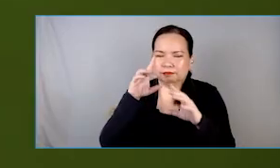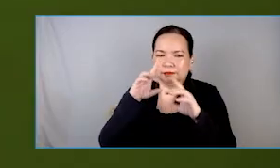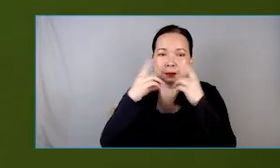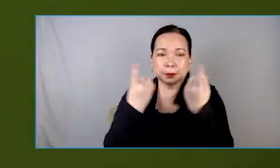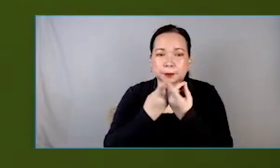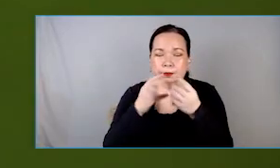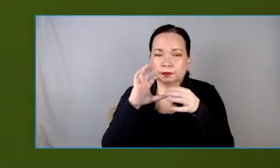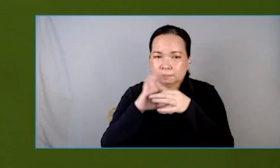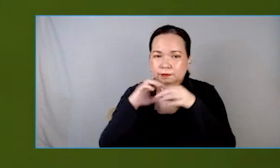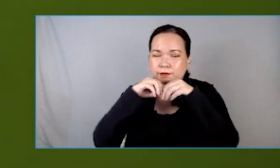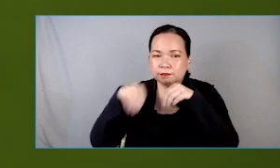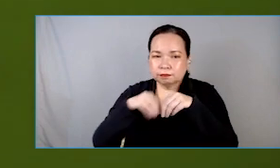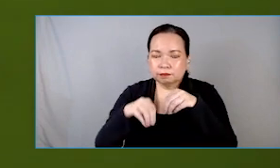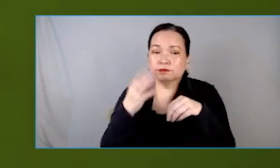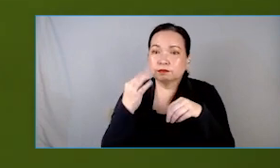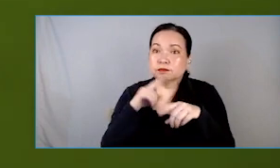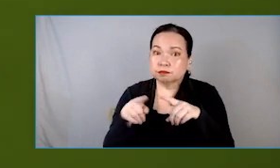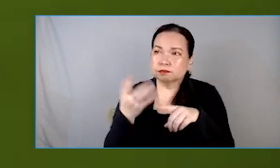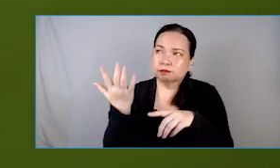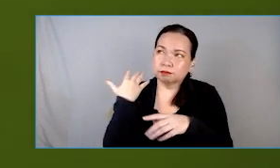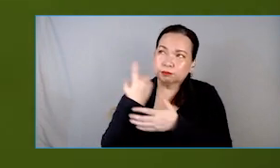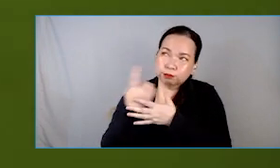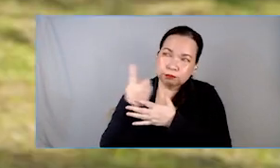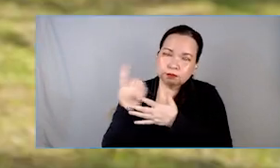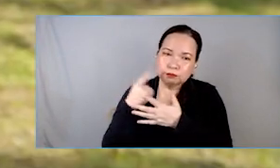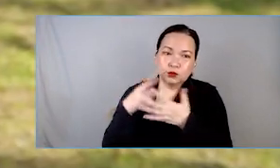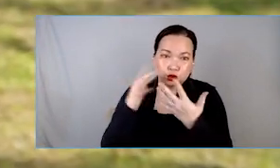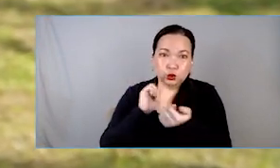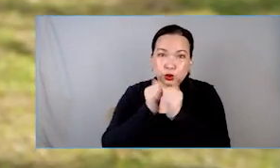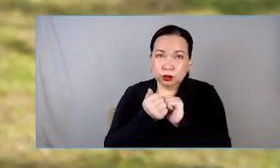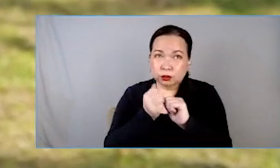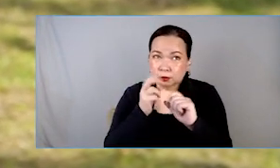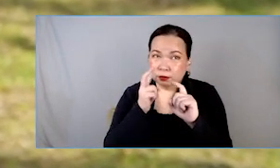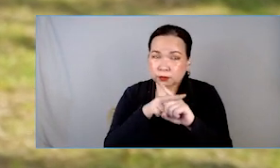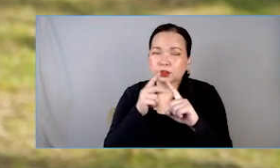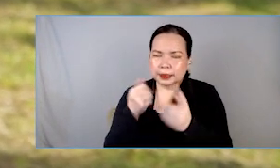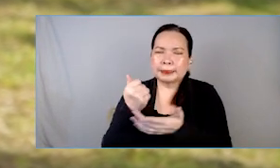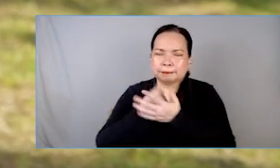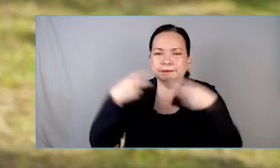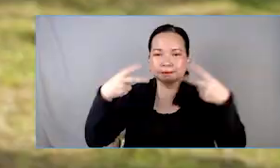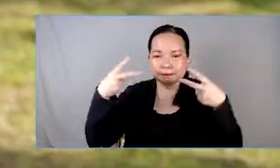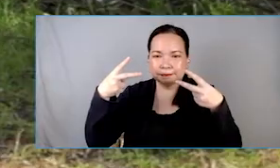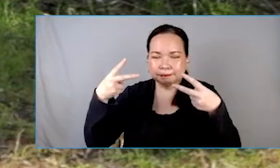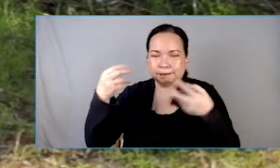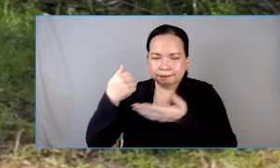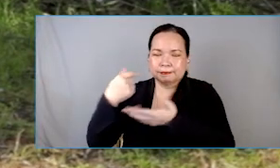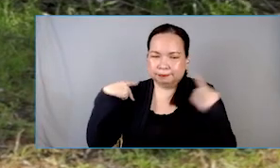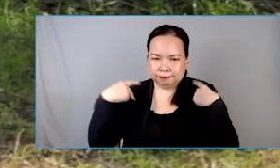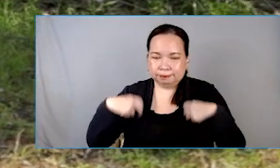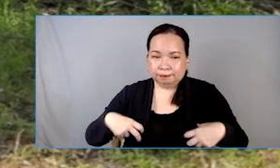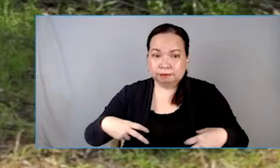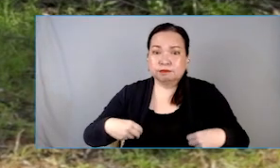Kaya nga nung nakaraang ilang linggo, nung nakakuha ko ng ayuda sa pangalawa na yun. Tapos ngayon naman, may